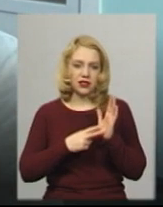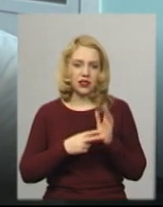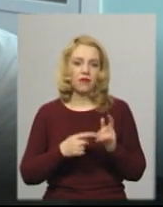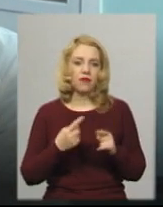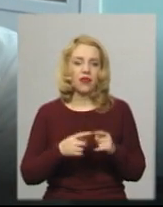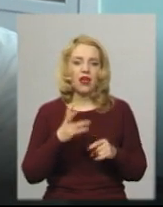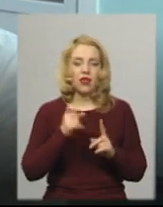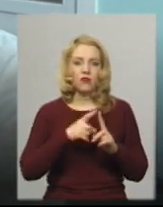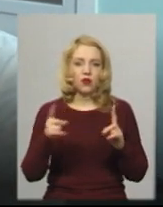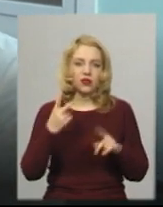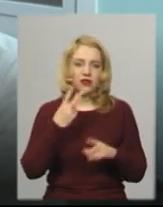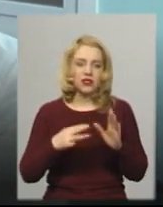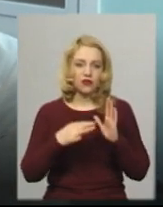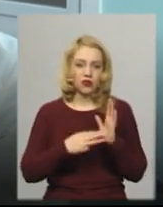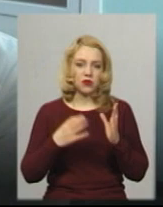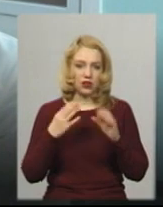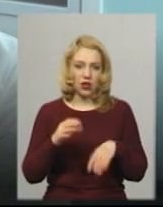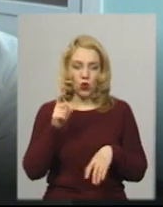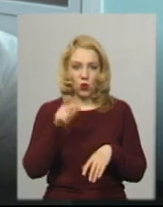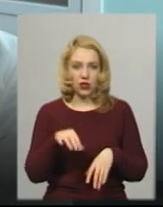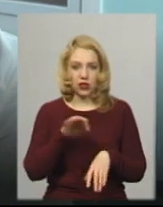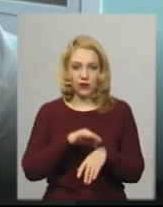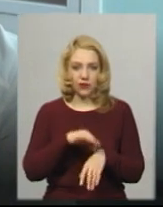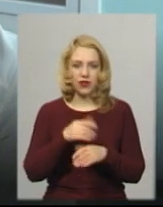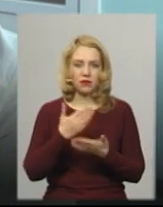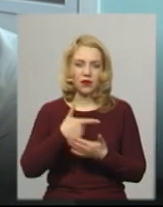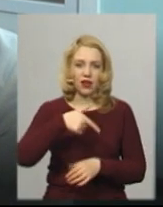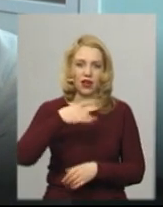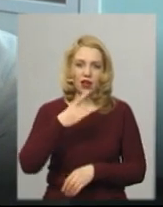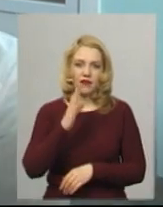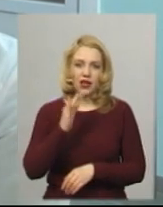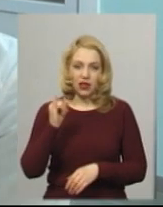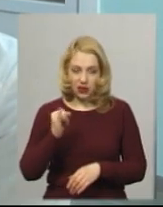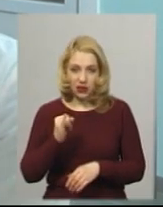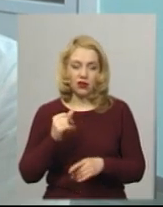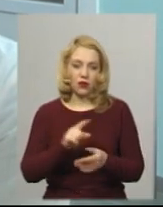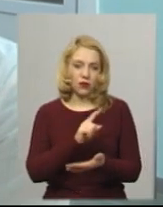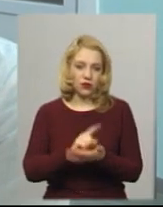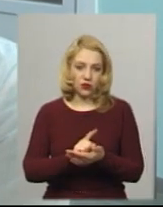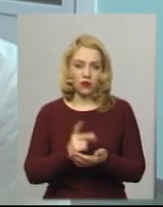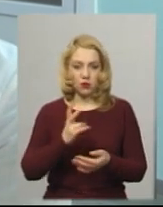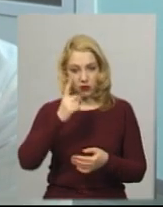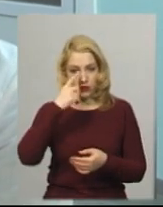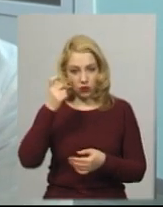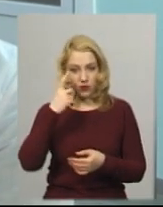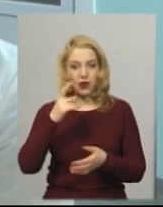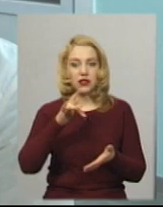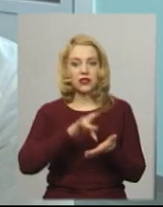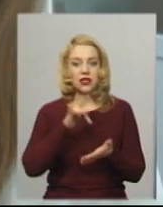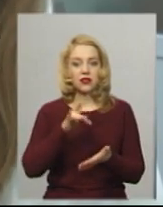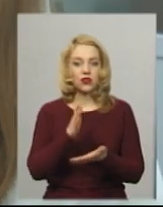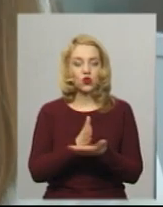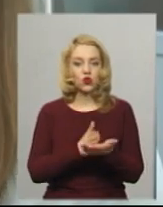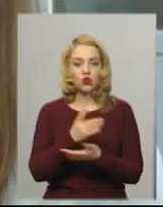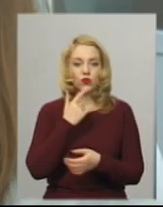28 днів людина захворіла гострим респіраторним захворюванням. Обов'язково повідомляли в центр служби